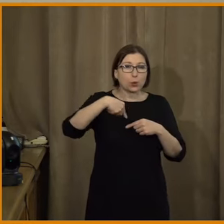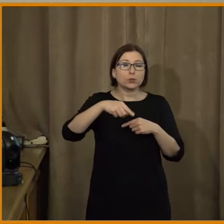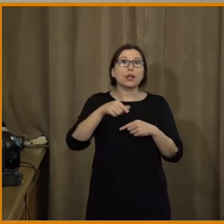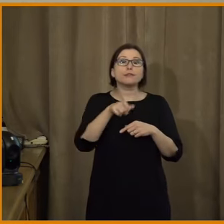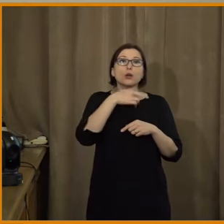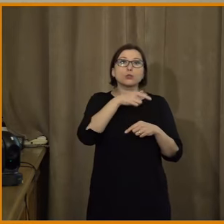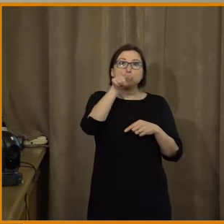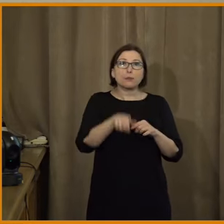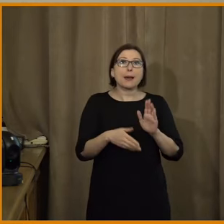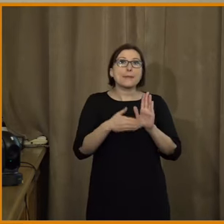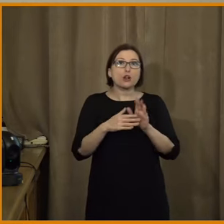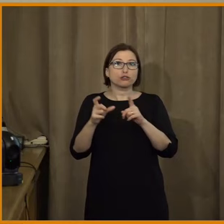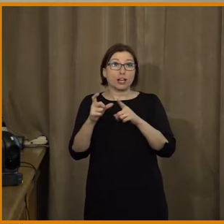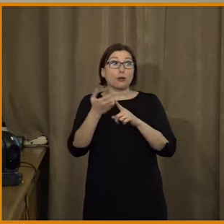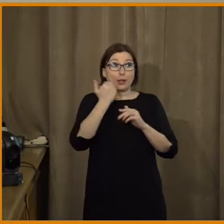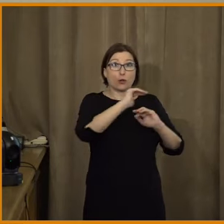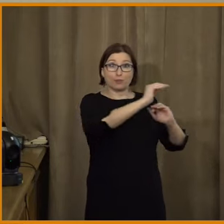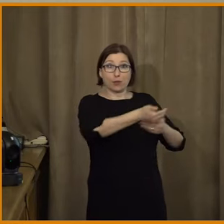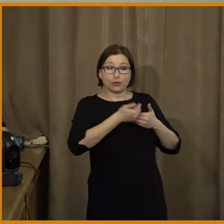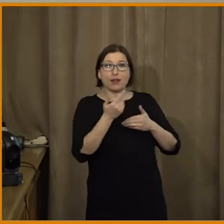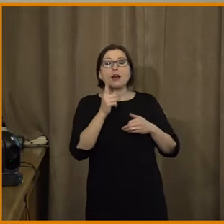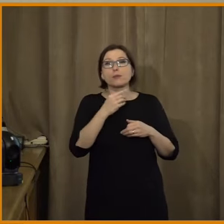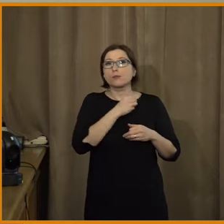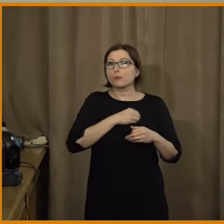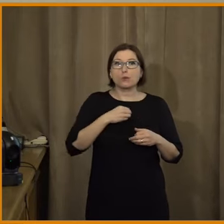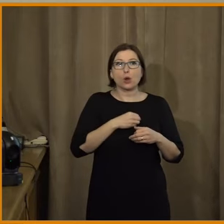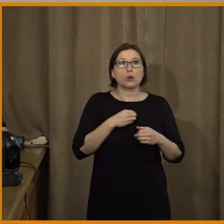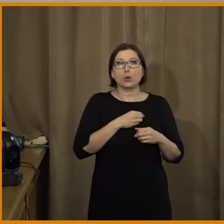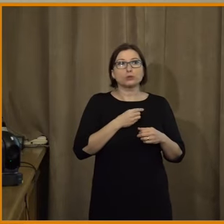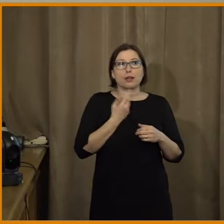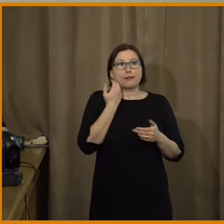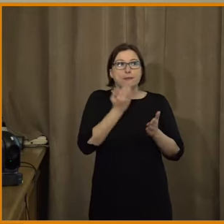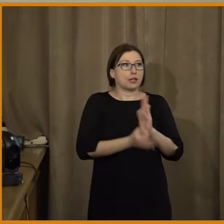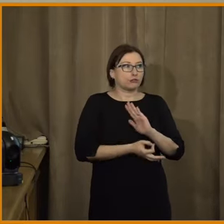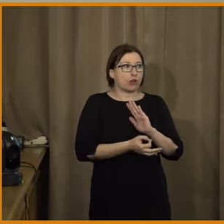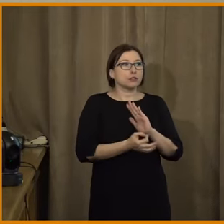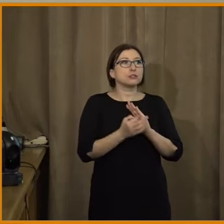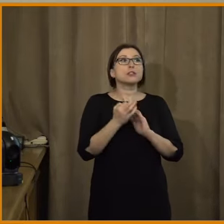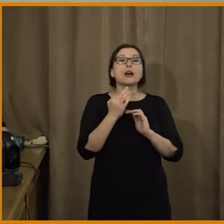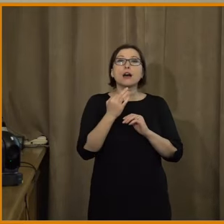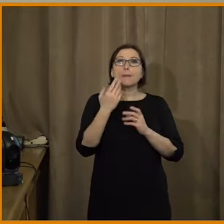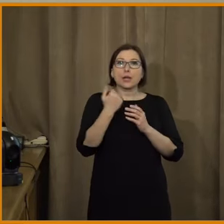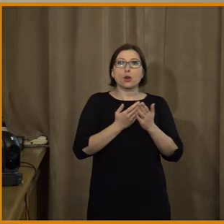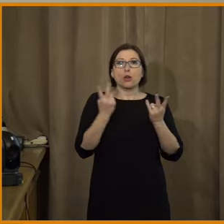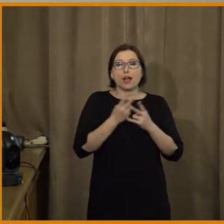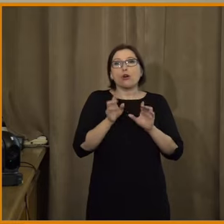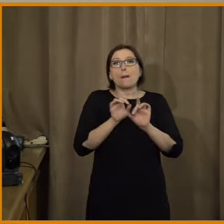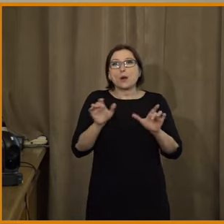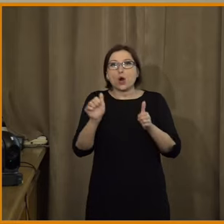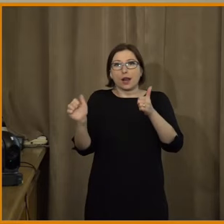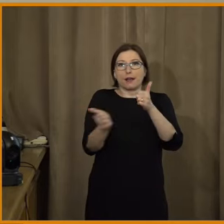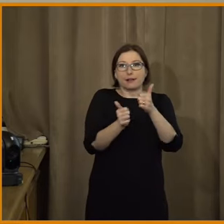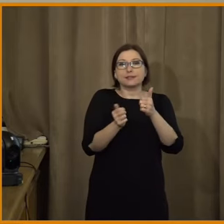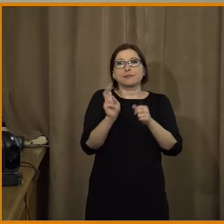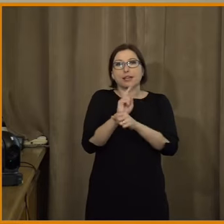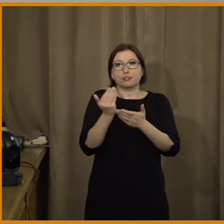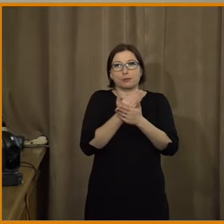Miloš Gregor, kterýho jsme zvali sem k nám, bohužel neměl čas, ale ten by teďka měl fungovat jako poradce, vyvědcí